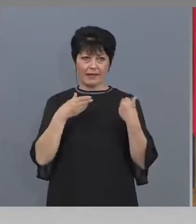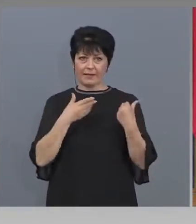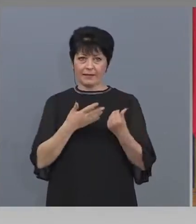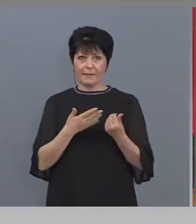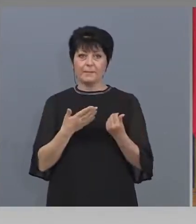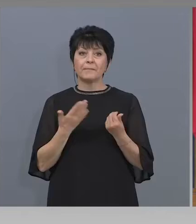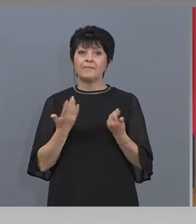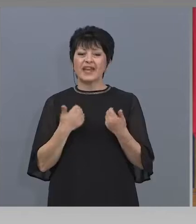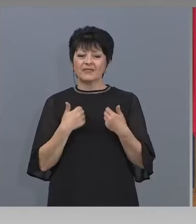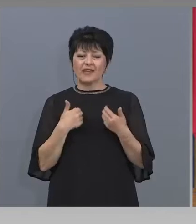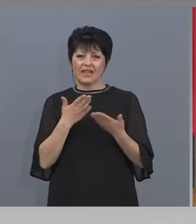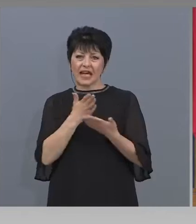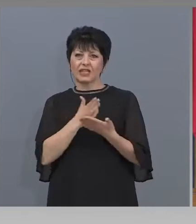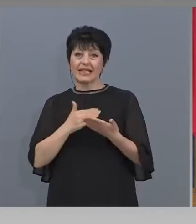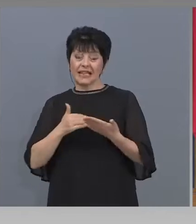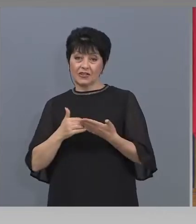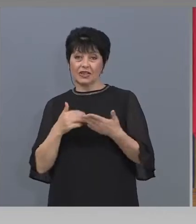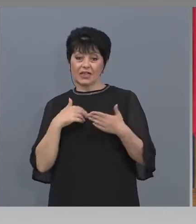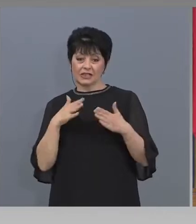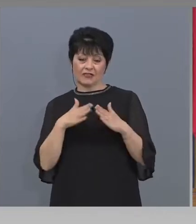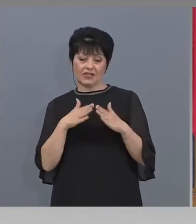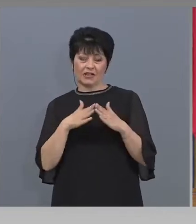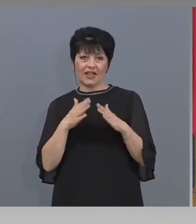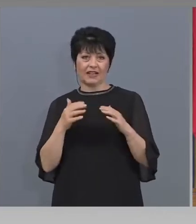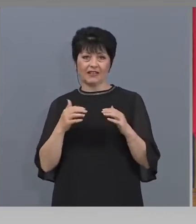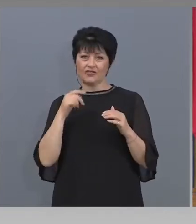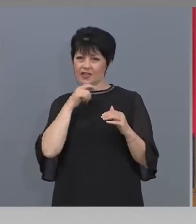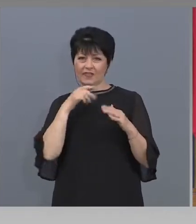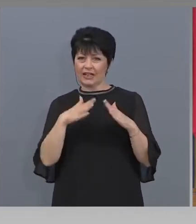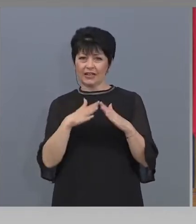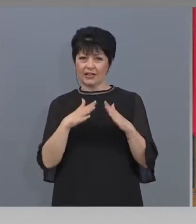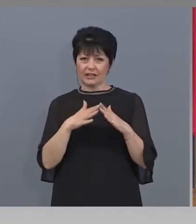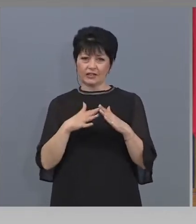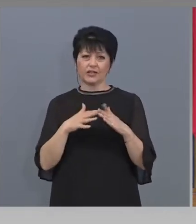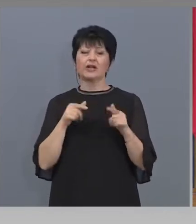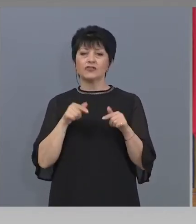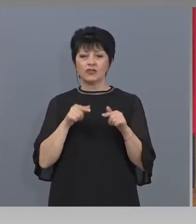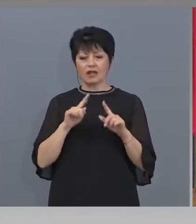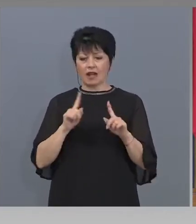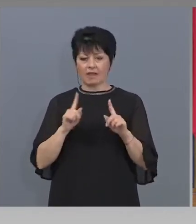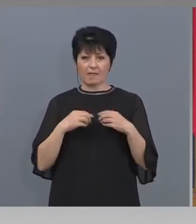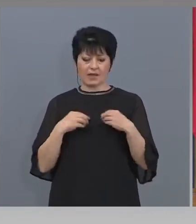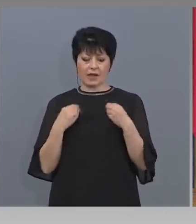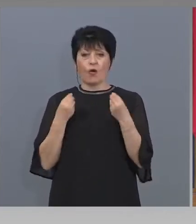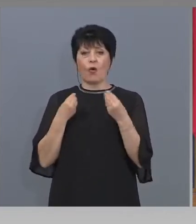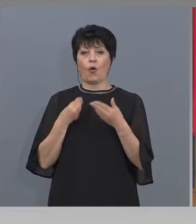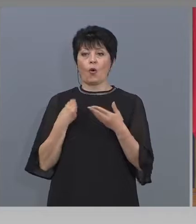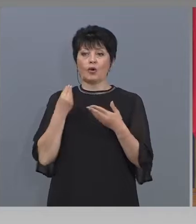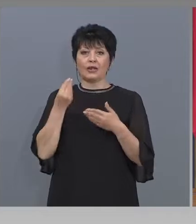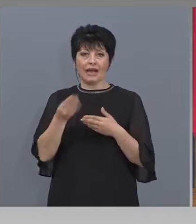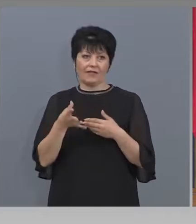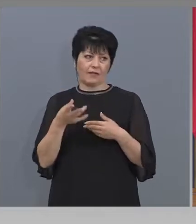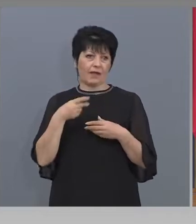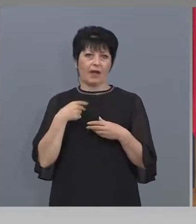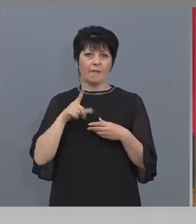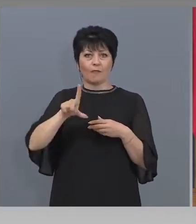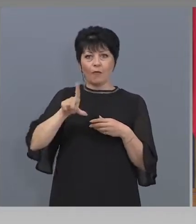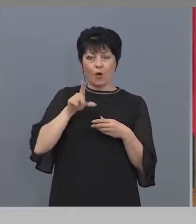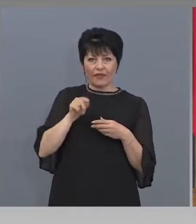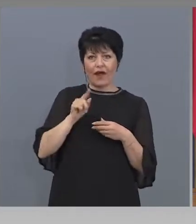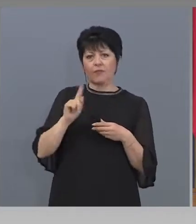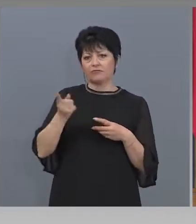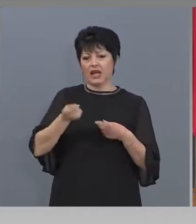Но в нашата част визията ни е, че повече някак се отдава под найем. Тоест на търк и така нататък.